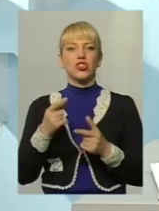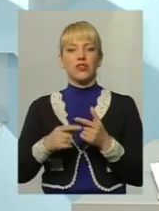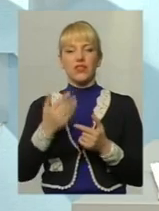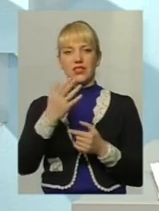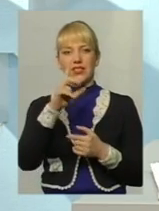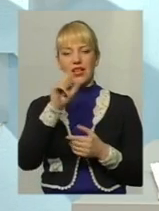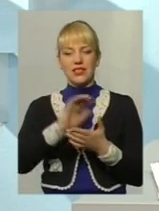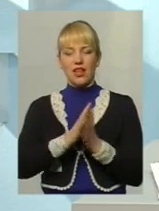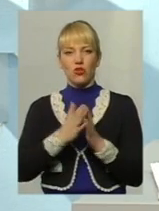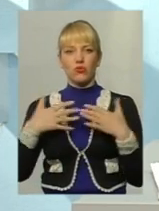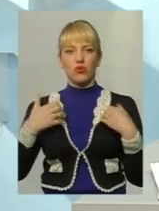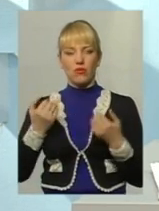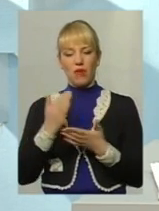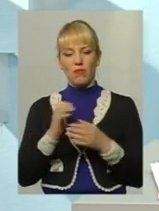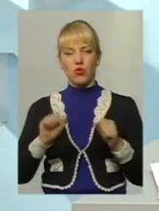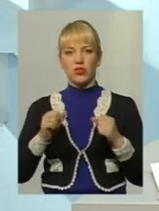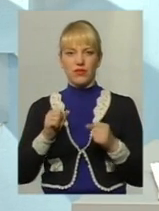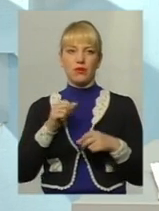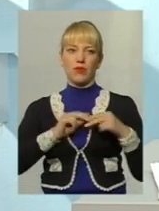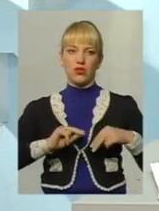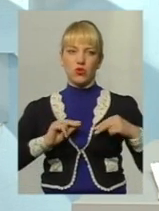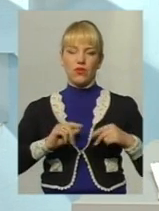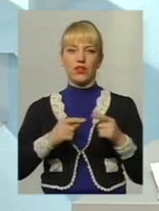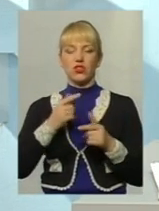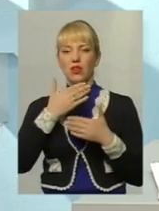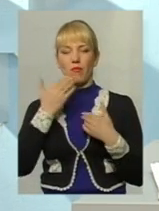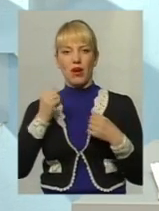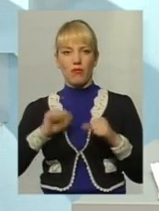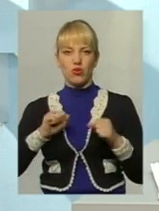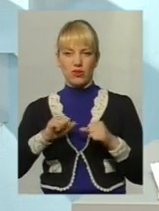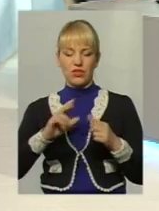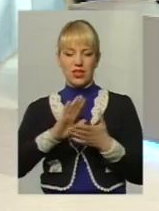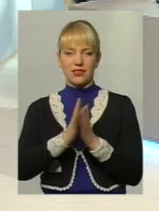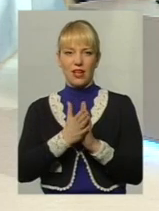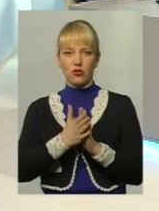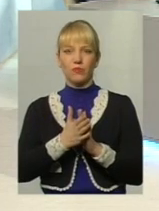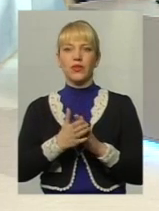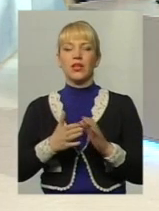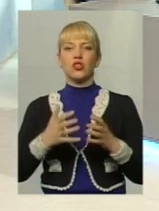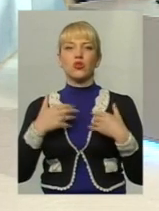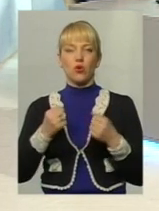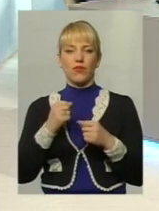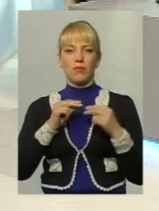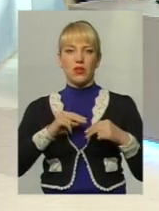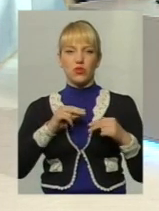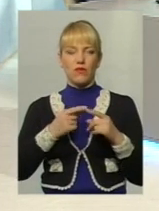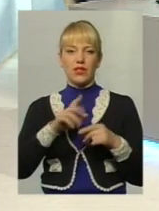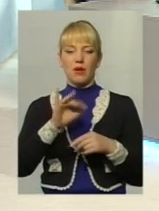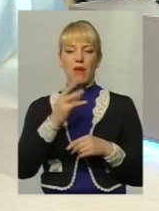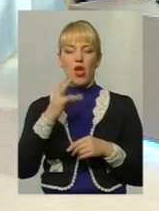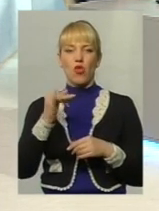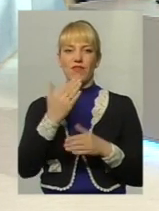станом здоров'я має можливість працювати, чи він не має можливість за станом здоров'я працювати. Тобто майновий стан його,